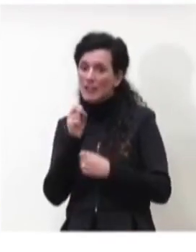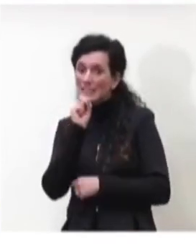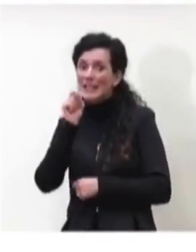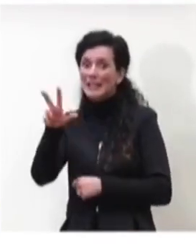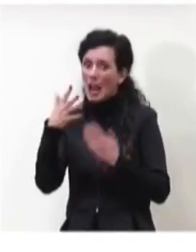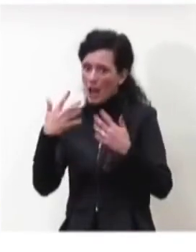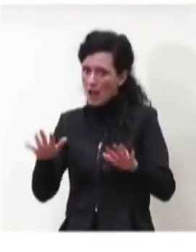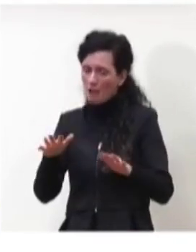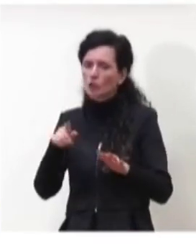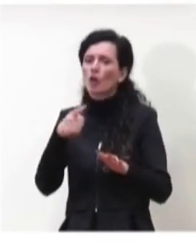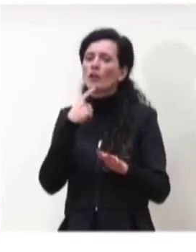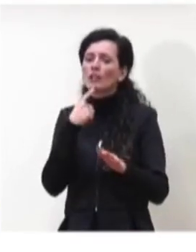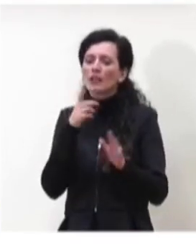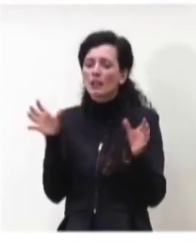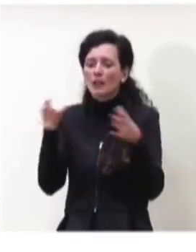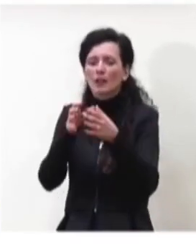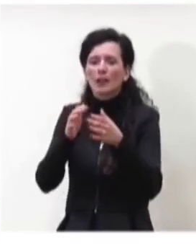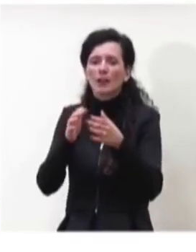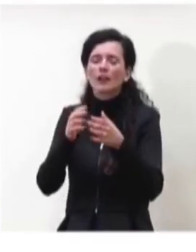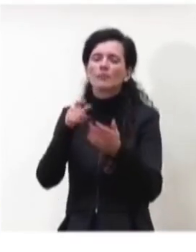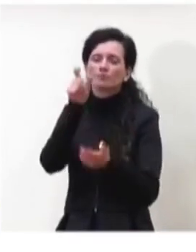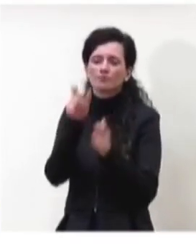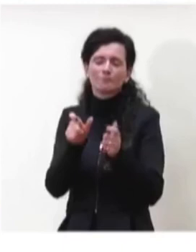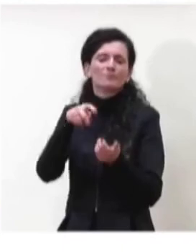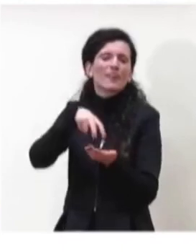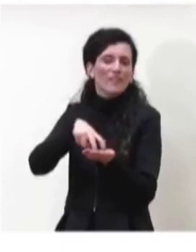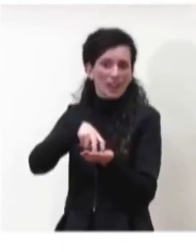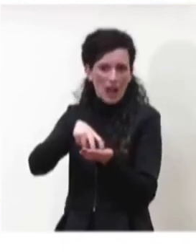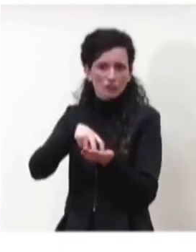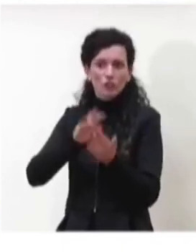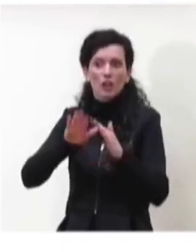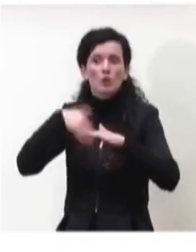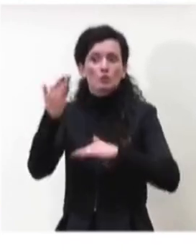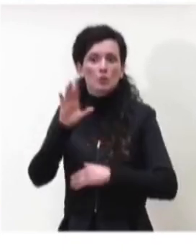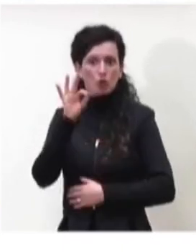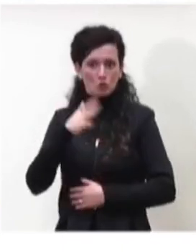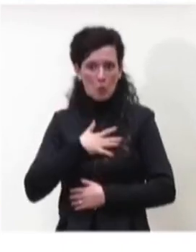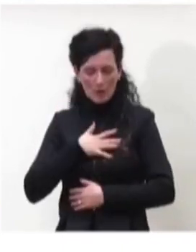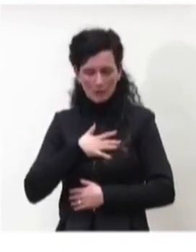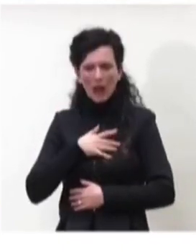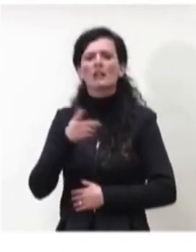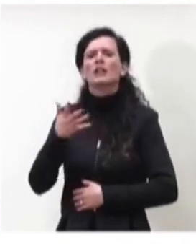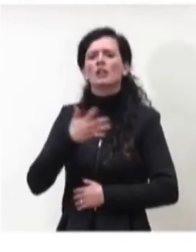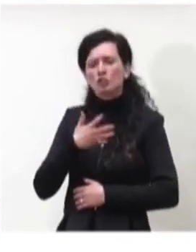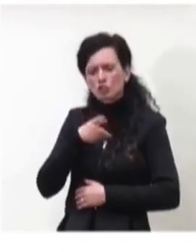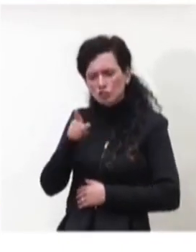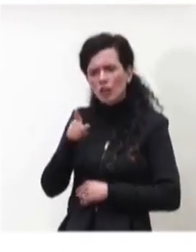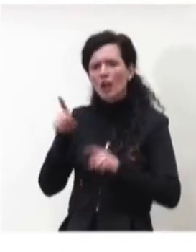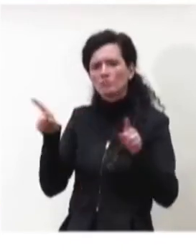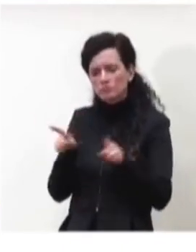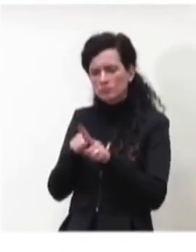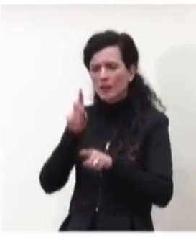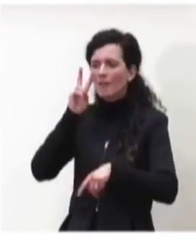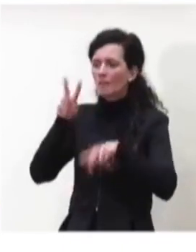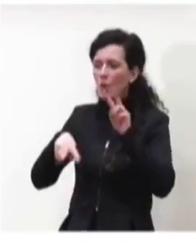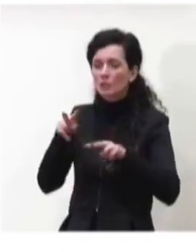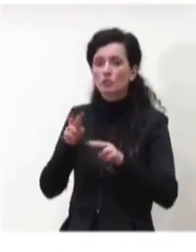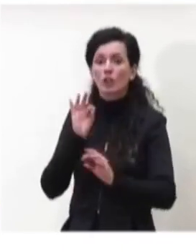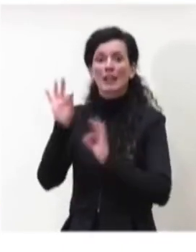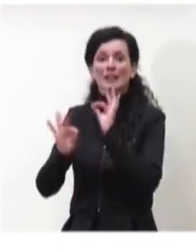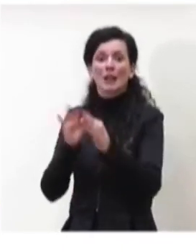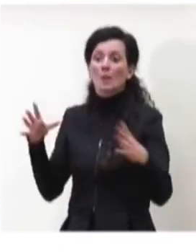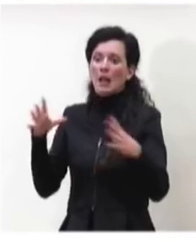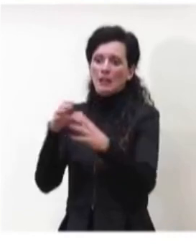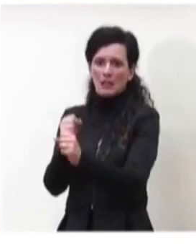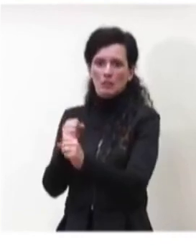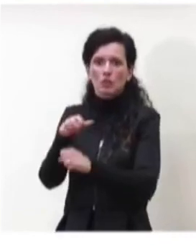quindi le categorie più fragili, ci sono anche la valutazione del sovraccarico in terapia intensiva in area medica e